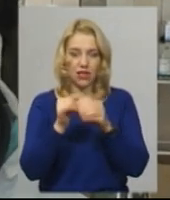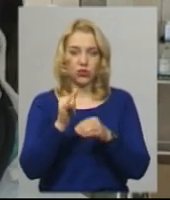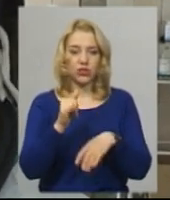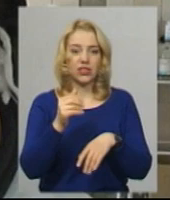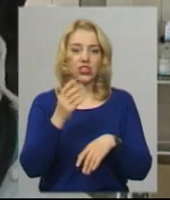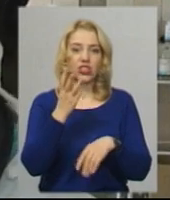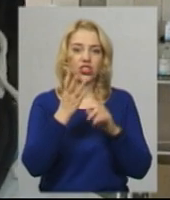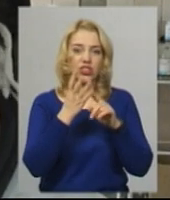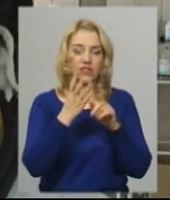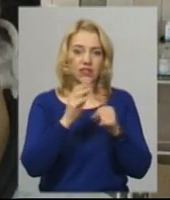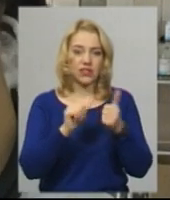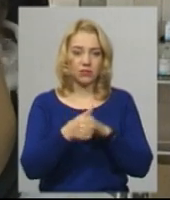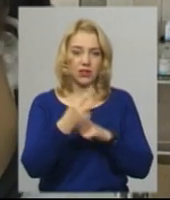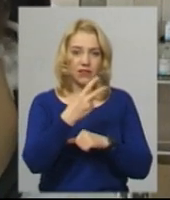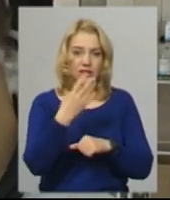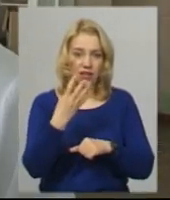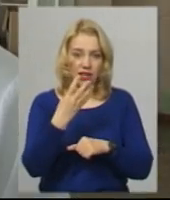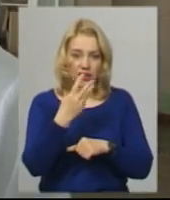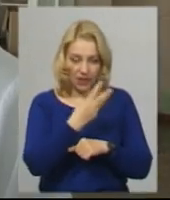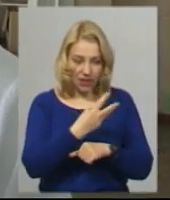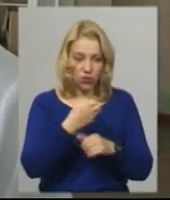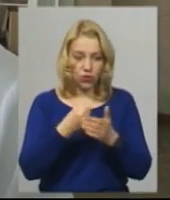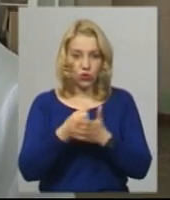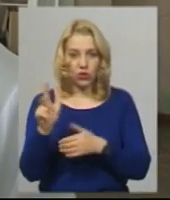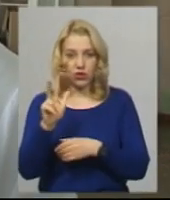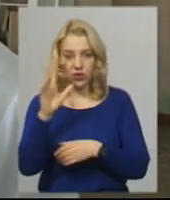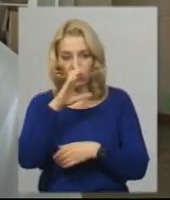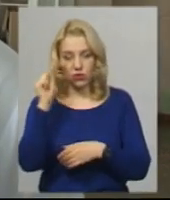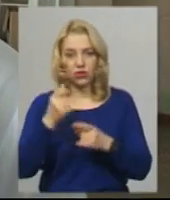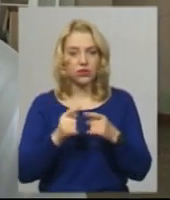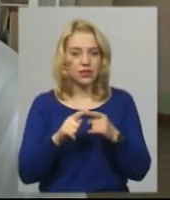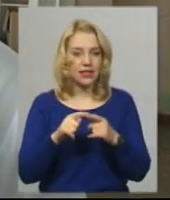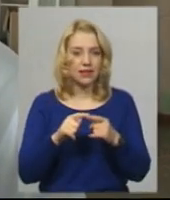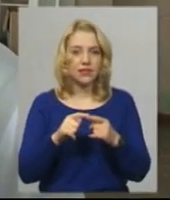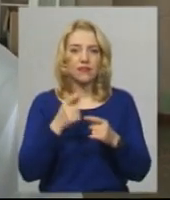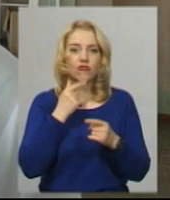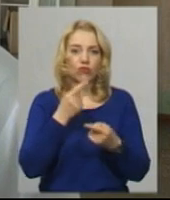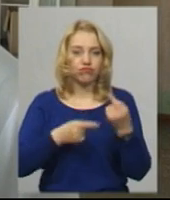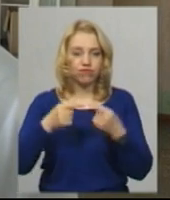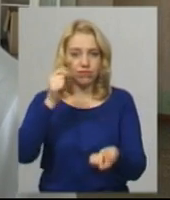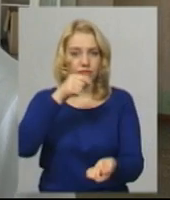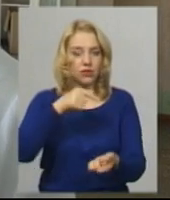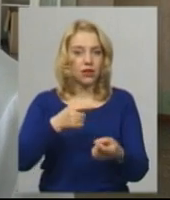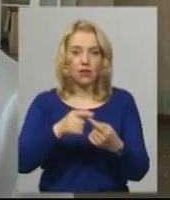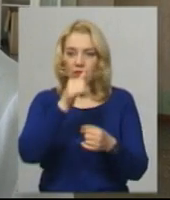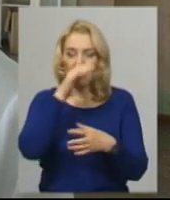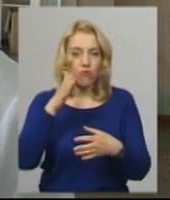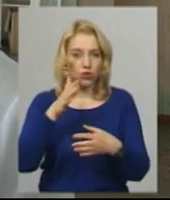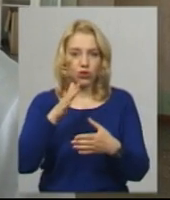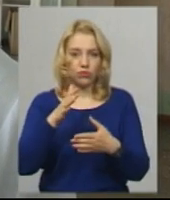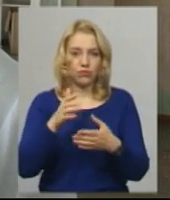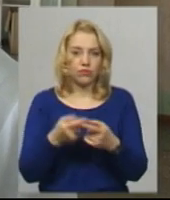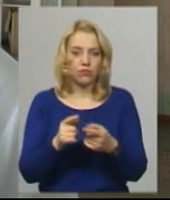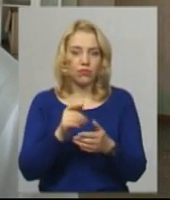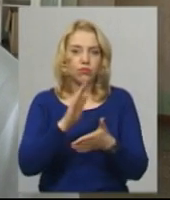четверта з 23-ї до 3-ї години ночі. Процедуру вони не можуть пропустити, оскільки це їхнє життя, але враховуючи те,